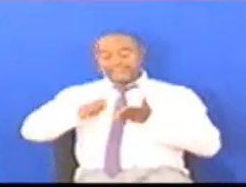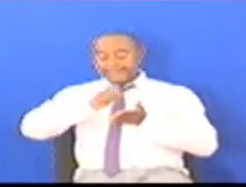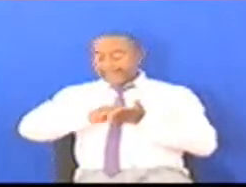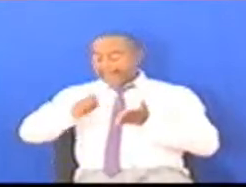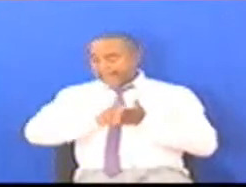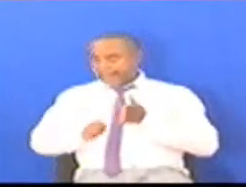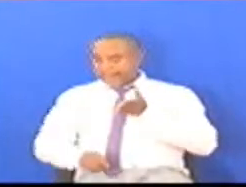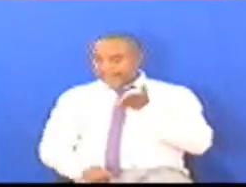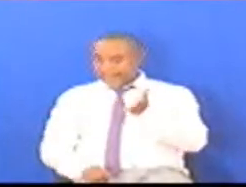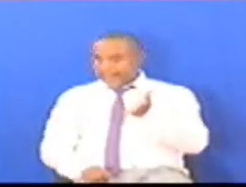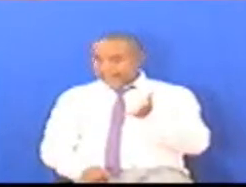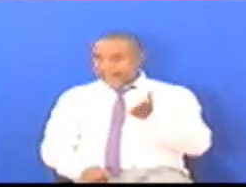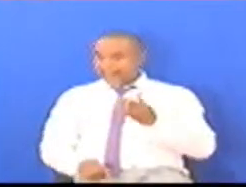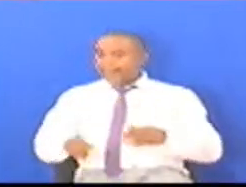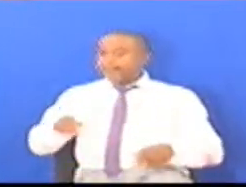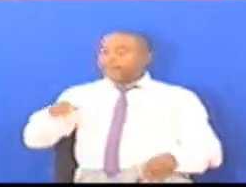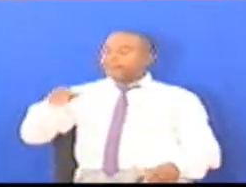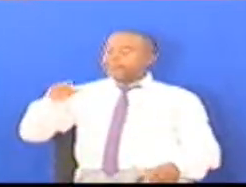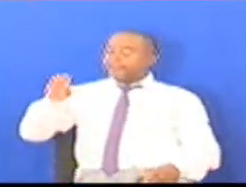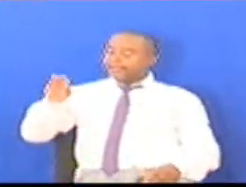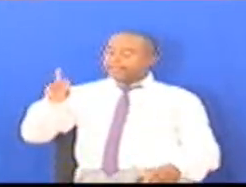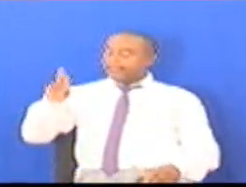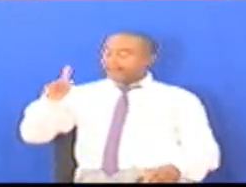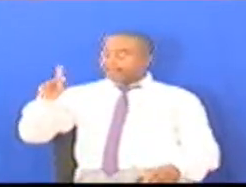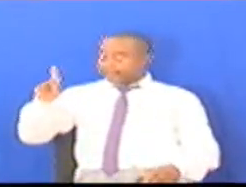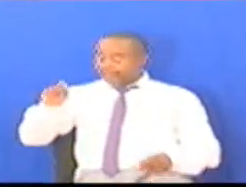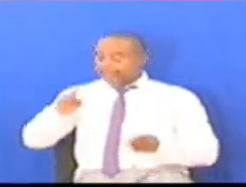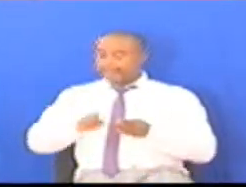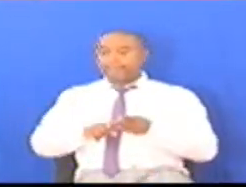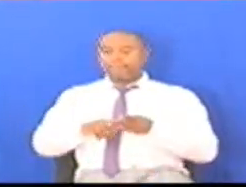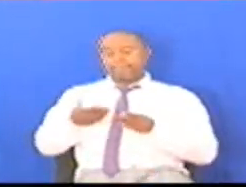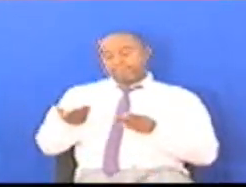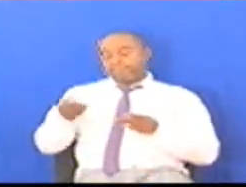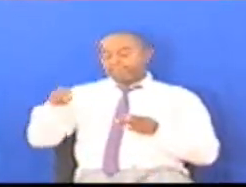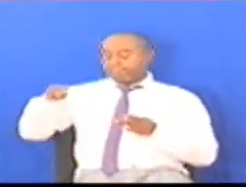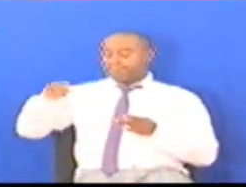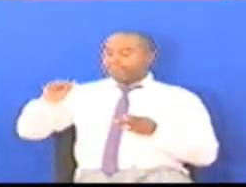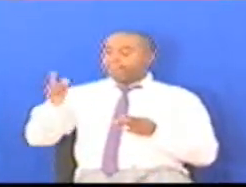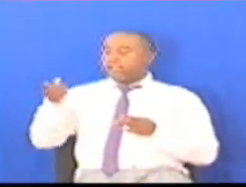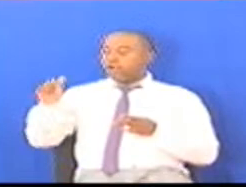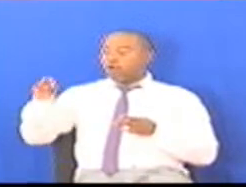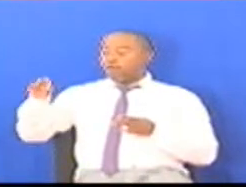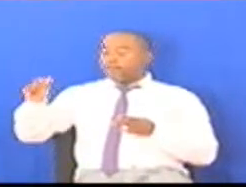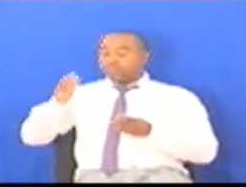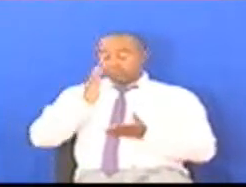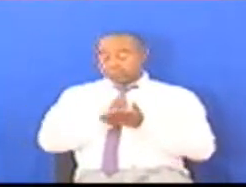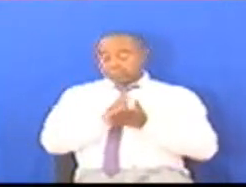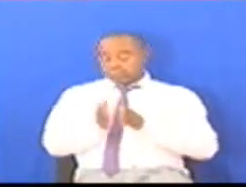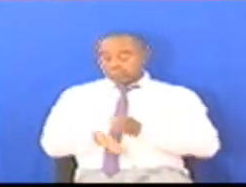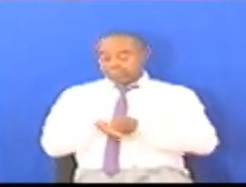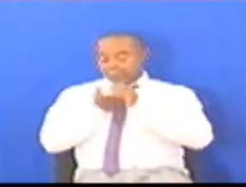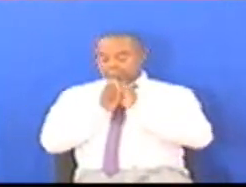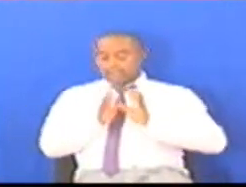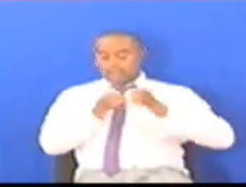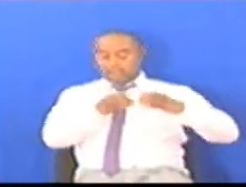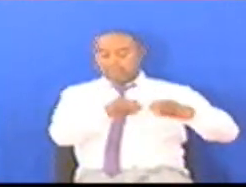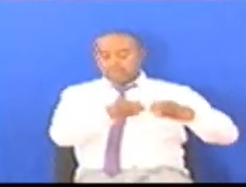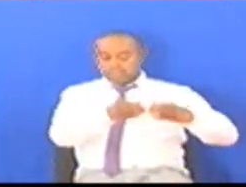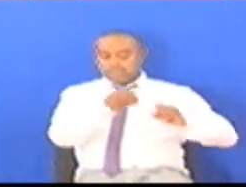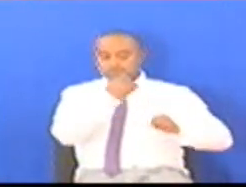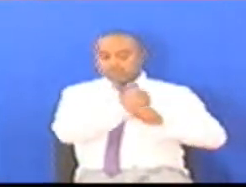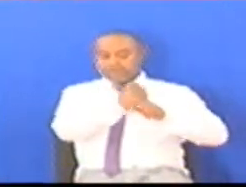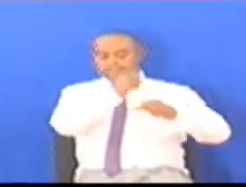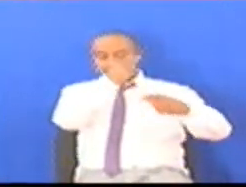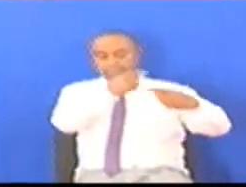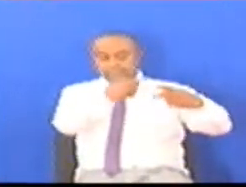Erik Masakel na Magova Kwa jinsi ambavyo Wali tusaidia sana Kamati yetu Kufanya tuliofanya